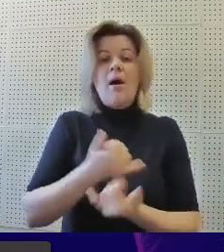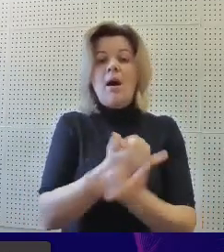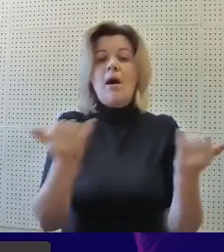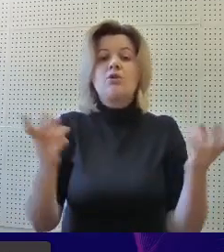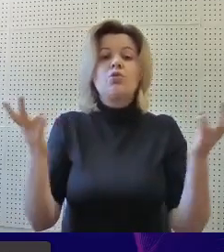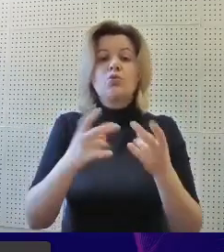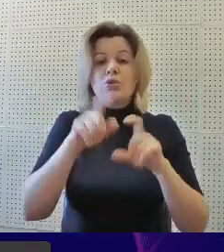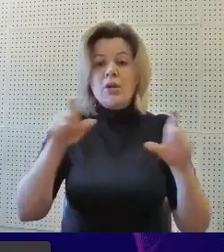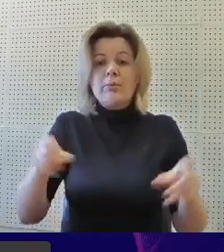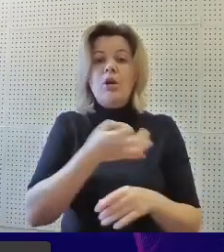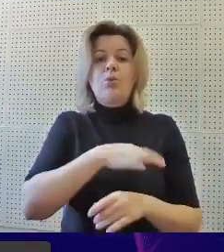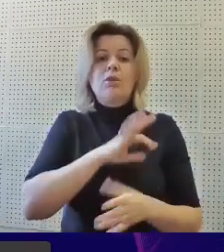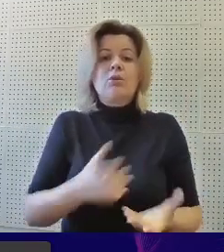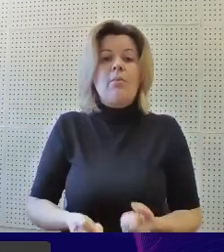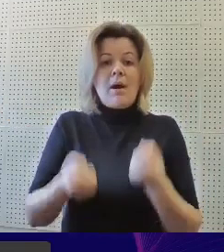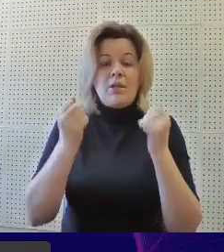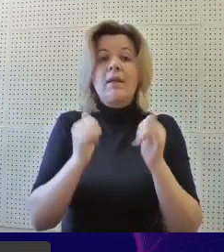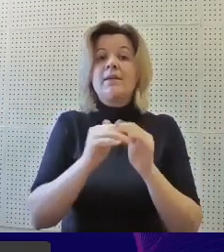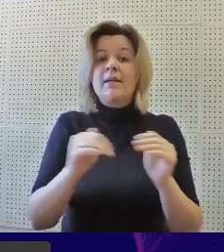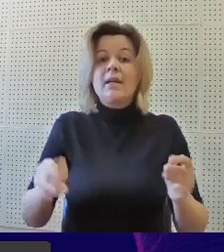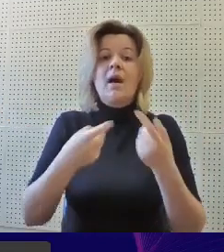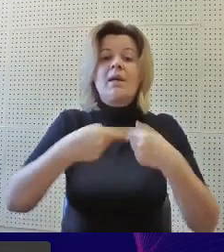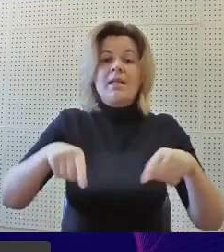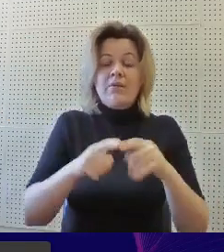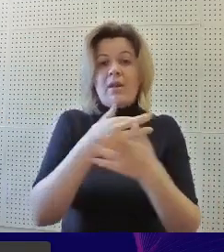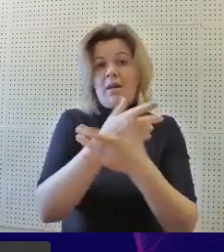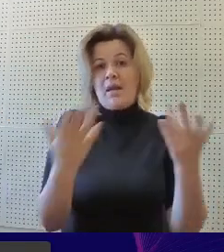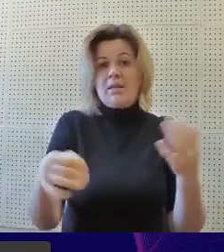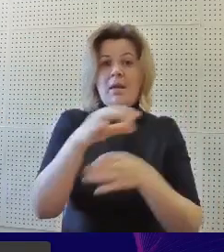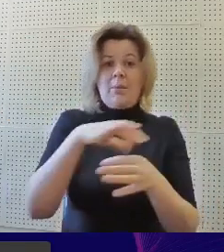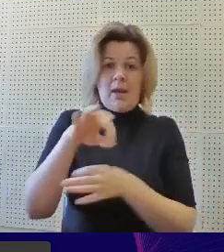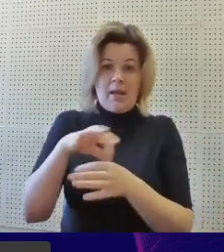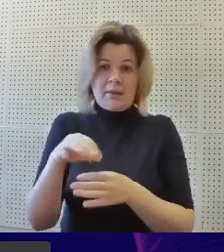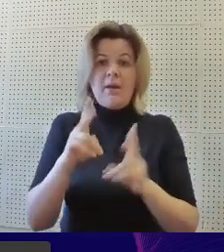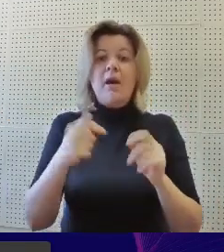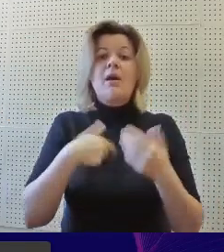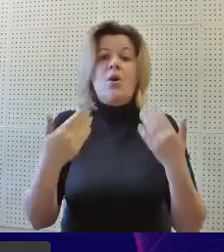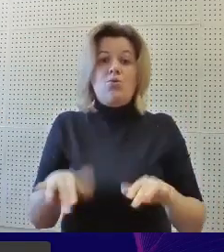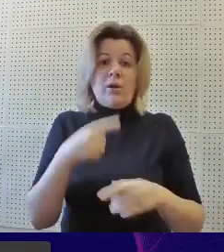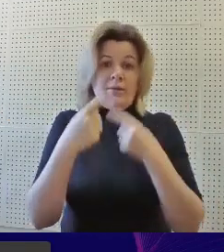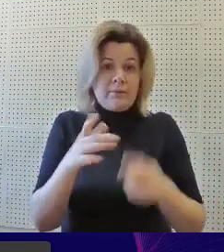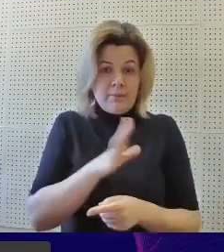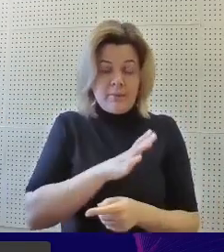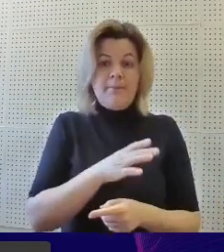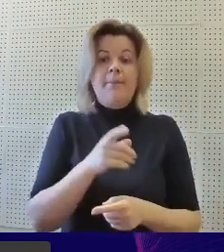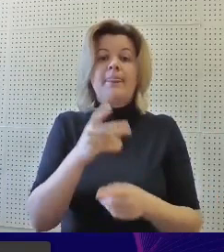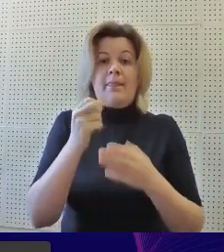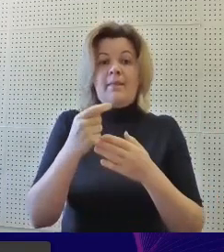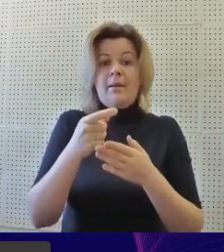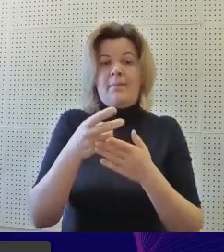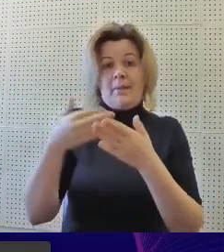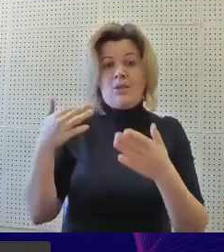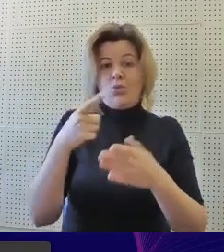нуждающимся юридическую поддержку. Для детей организовано несколько проектов. И, как я уже говорила